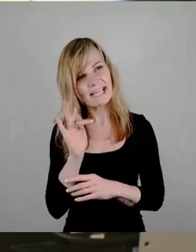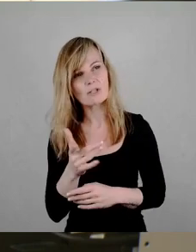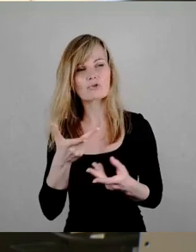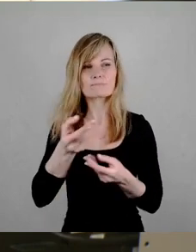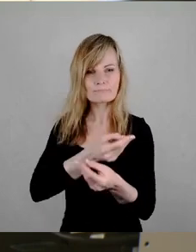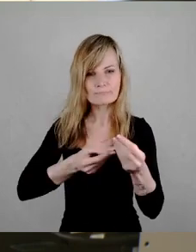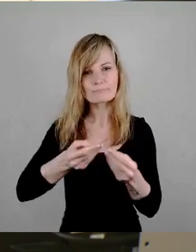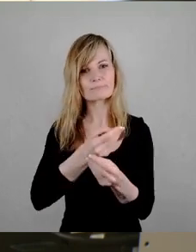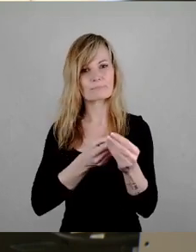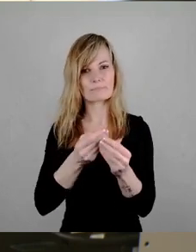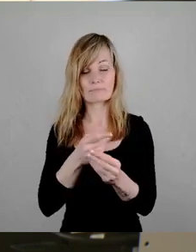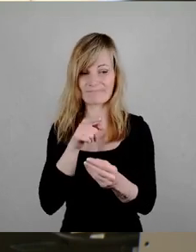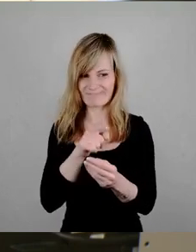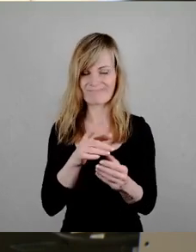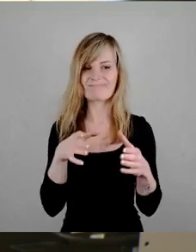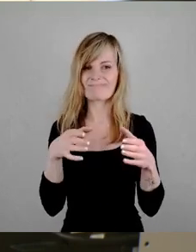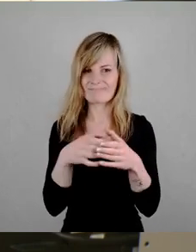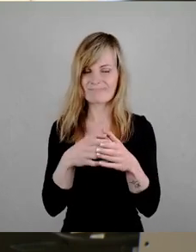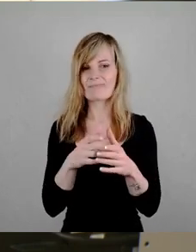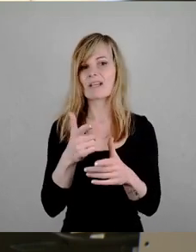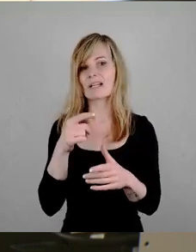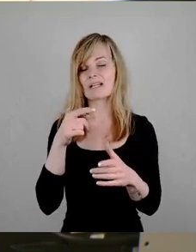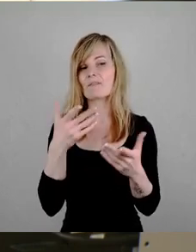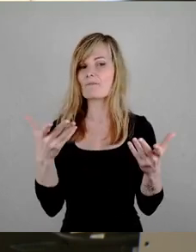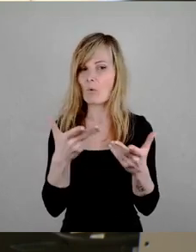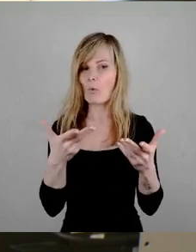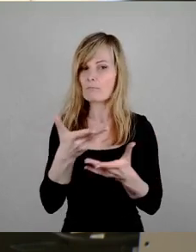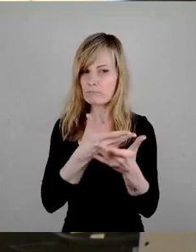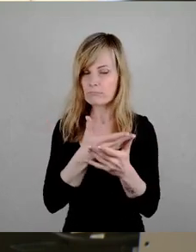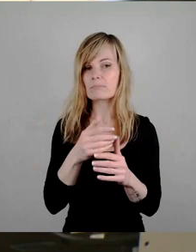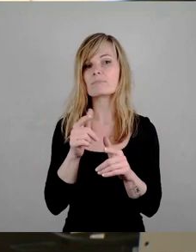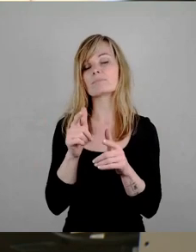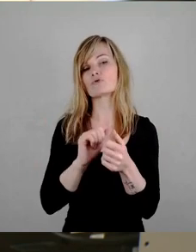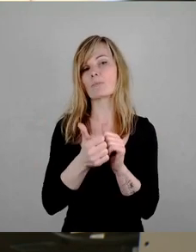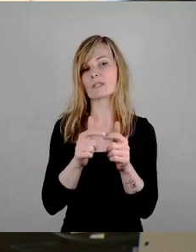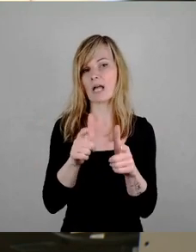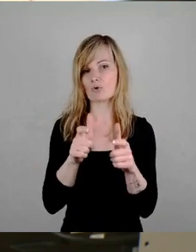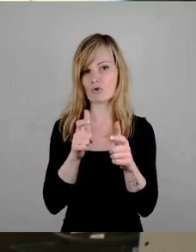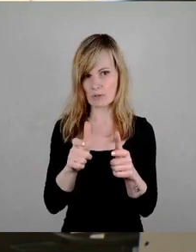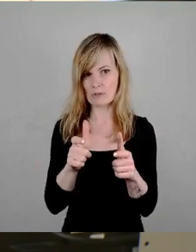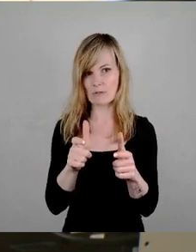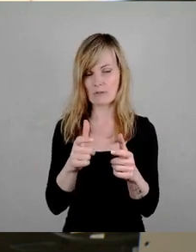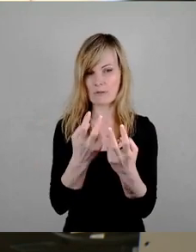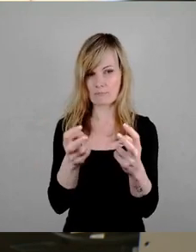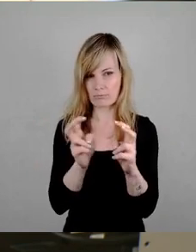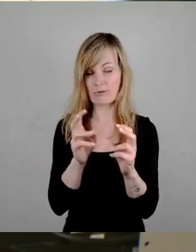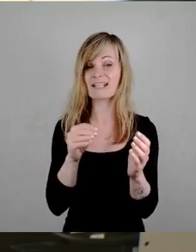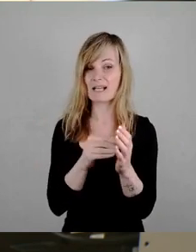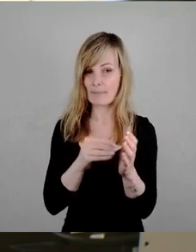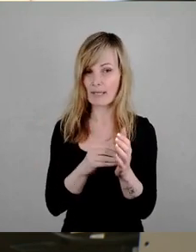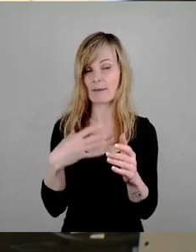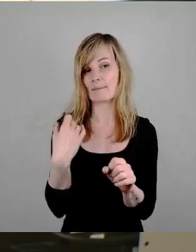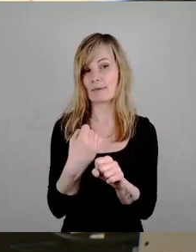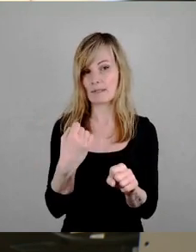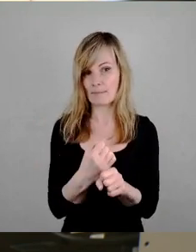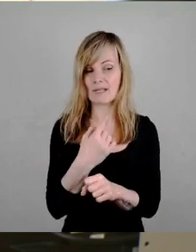Spurtausschusses Wo auch die Leute, die daran mitgearbeitet haben Dann wirklich große Sorge hatten Wird denn dieser Stadtrat das, was uns so wichtig ist,